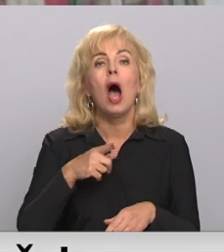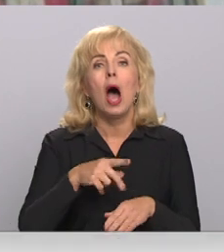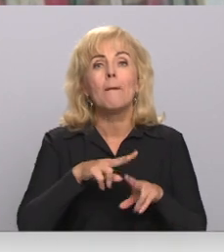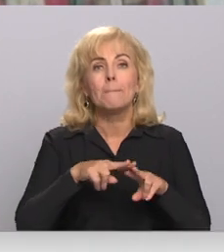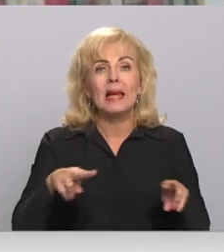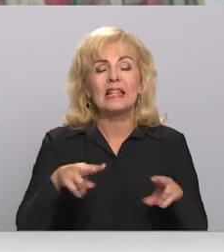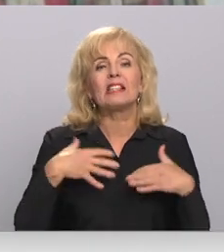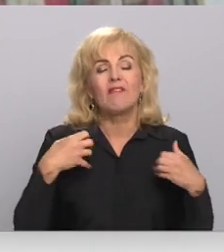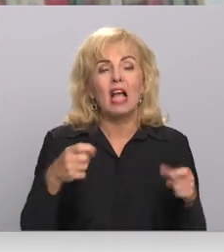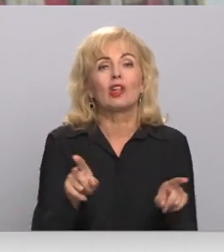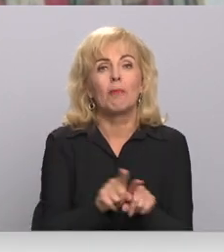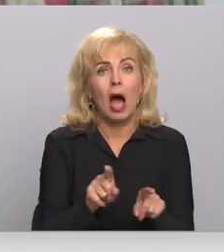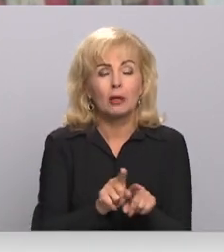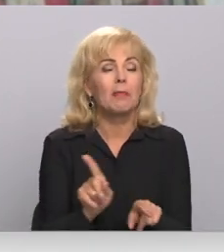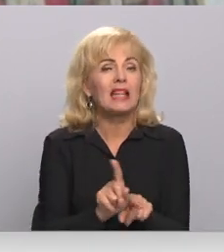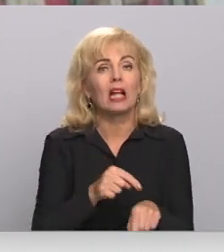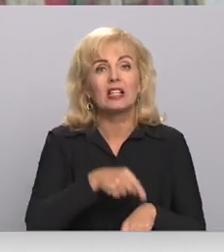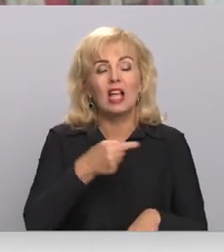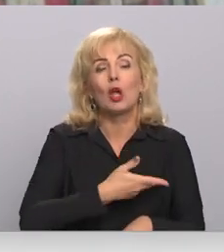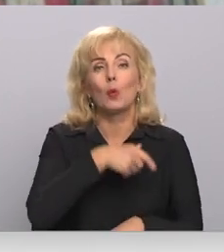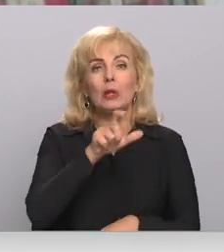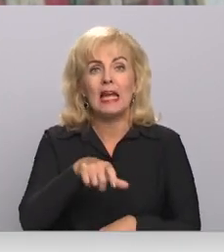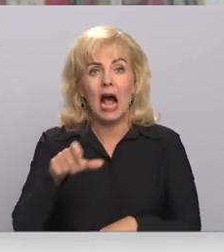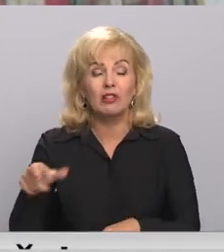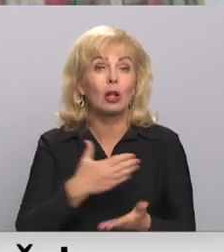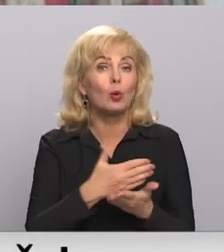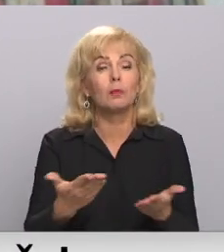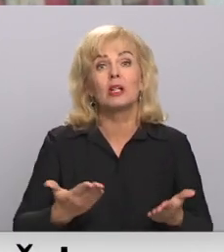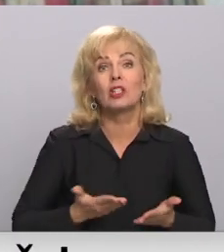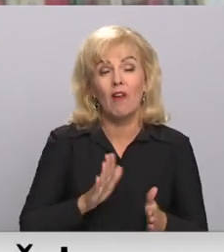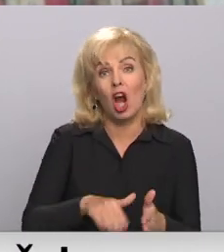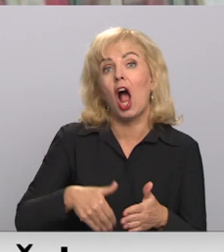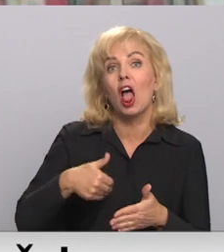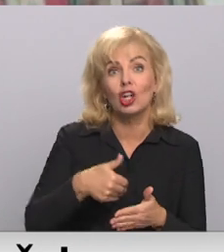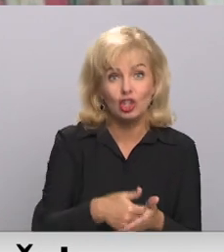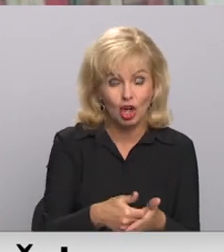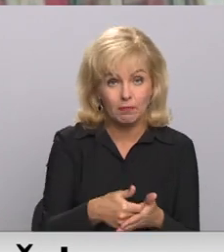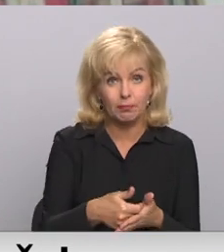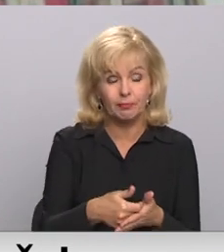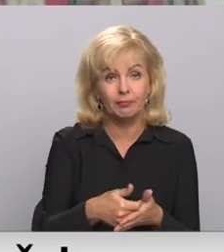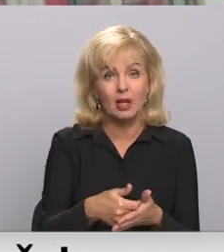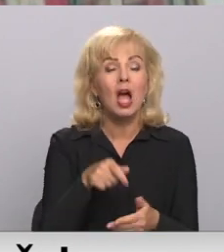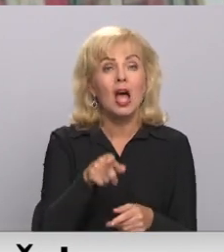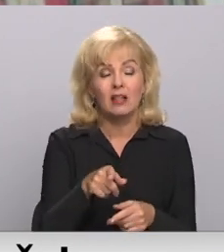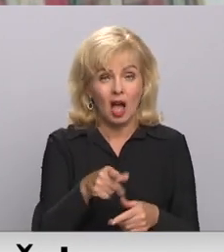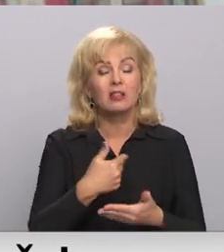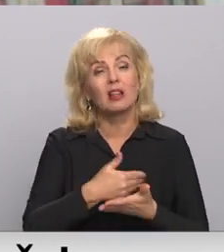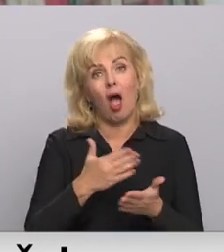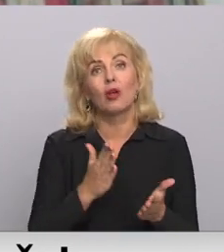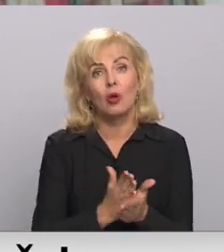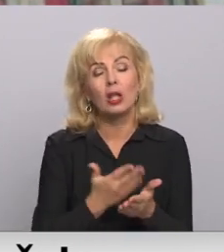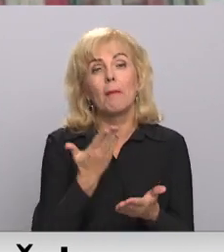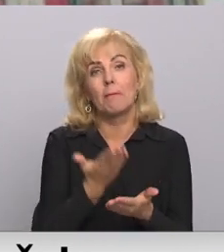tā sajūta ir tāda, ka iedzīvotāji turpin dzīvot tā kā līdz šim. Tas lielā mērā ir